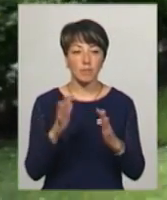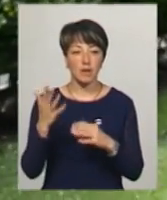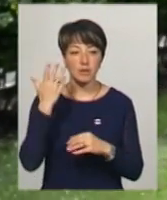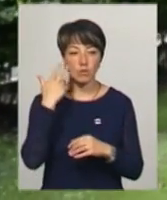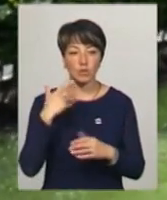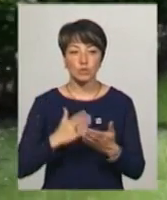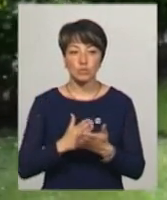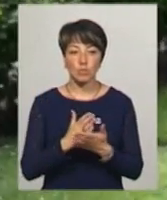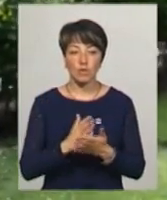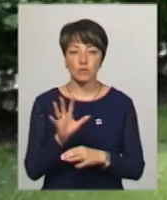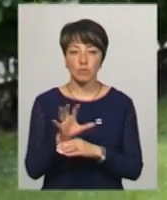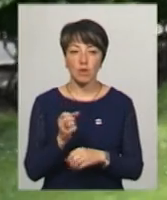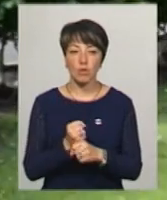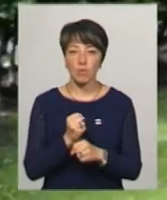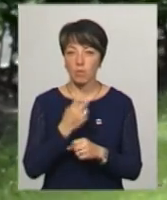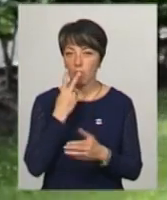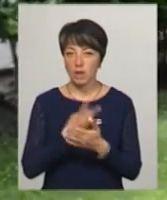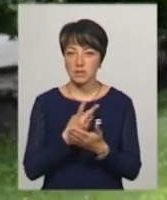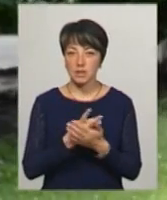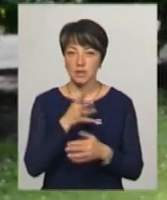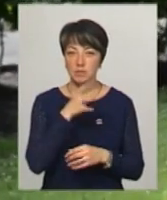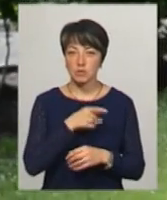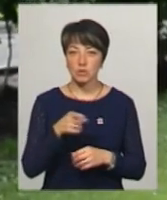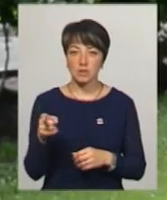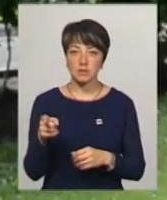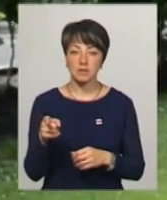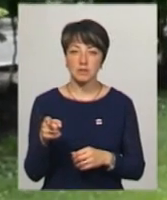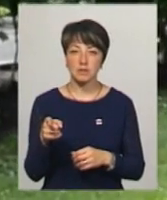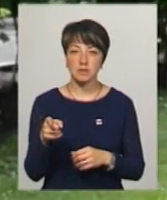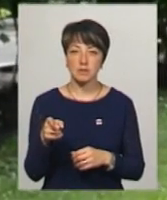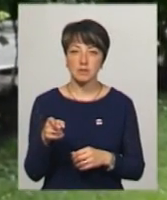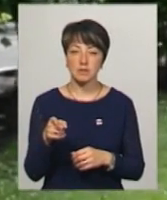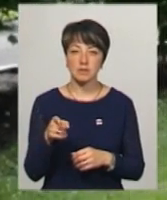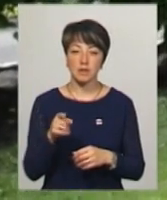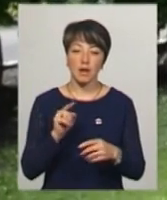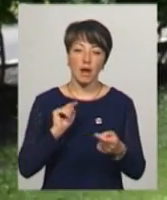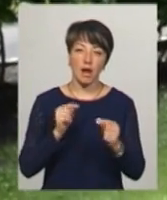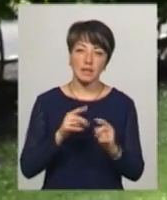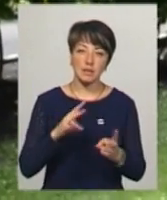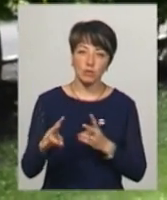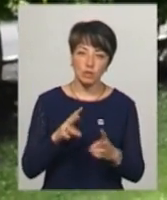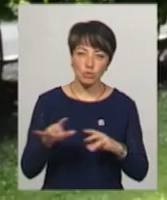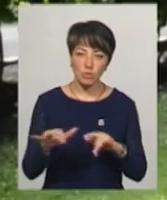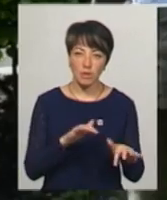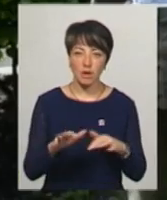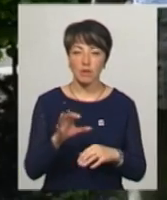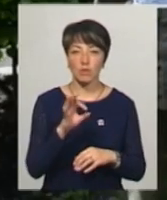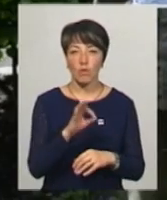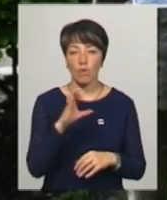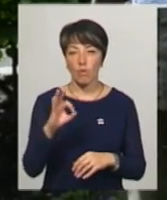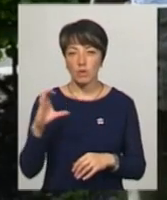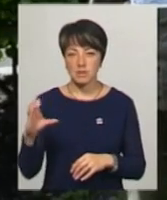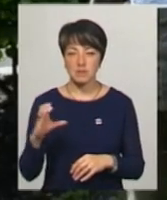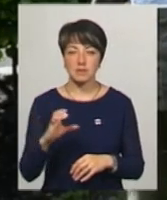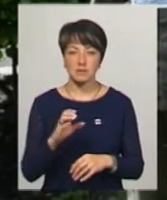службова собака робить показники під час антитерористичних операцій в зоні проведення ООС. Зараз ми